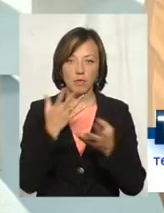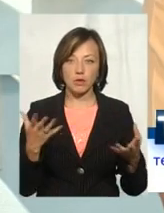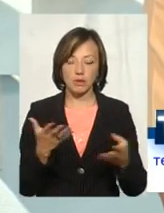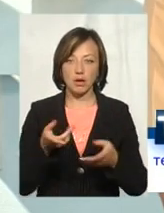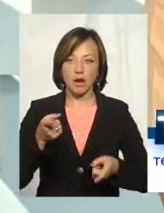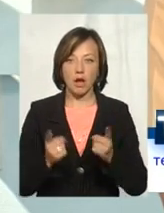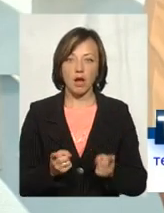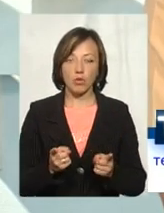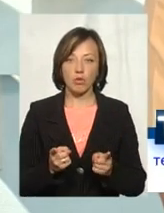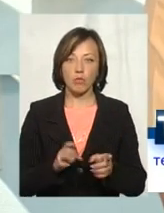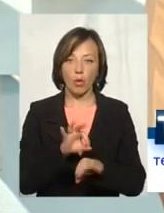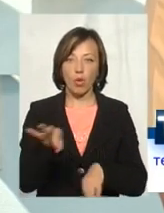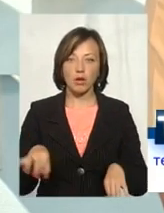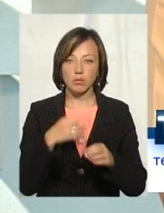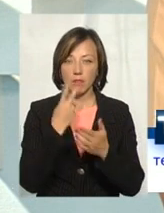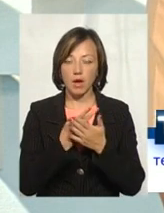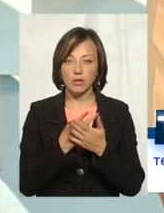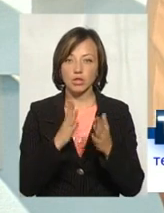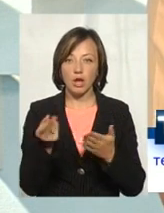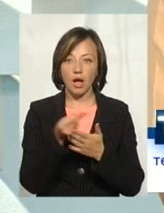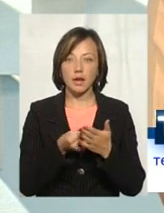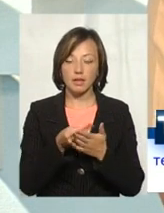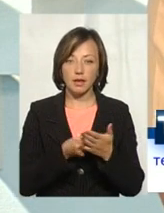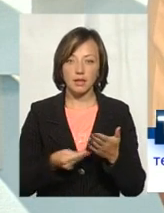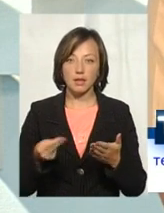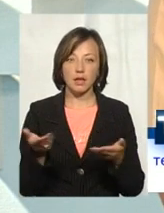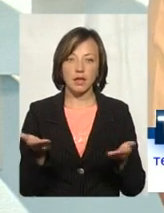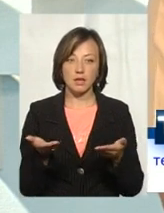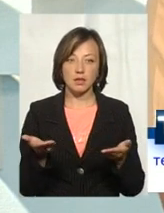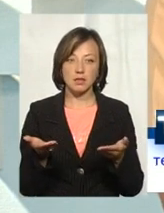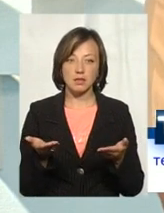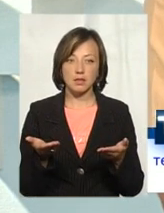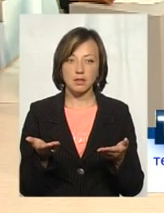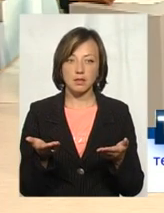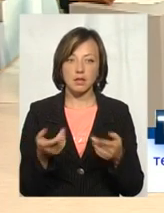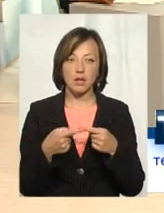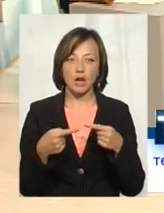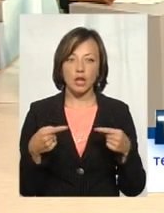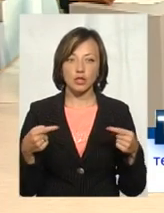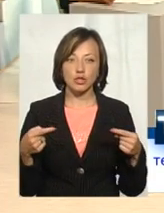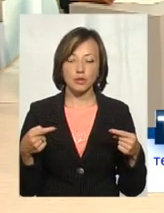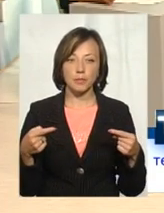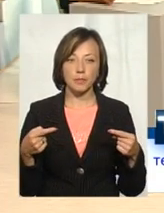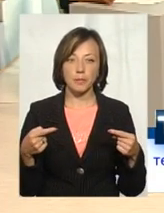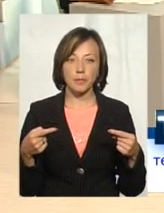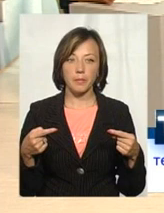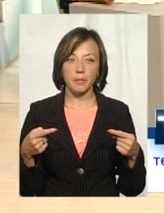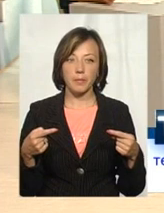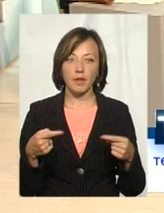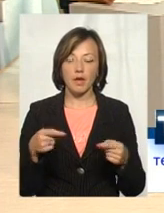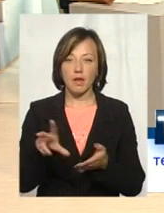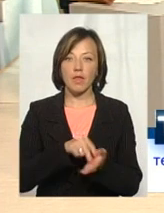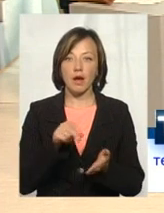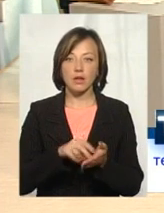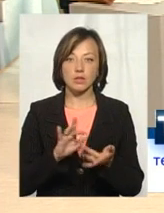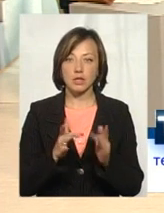реального проєкту, лише картинки і якісь такі речі, накачані з інтернету,